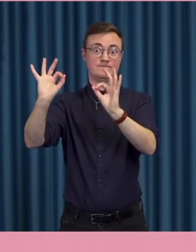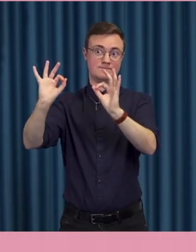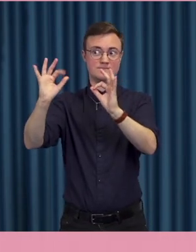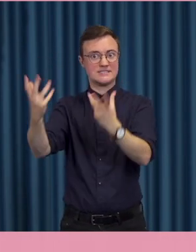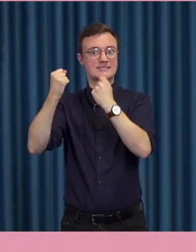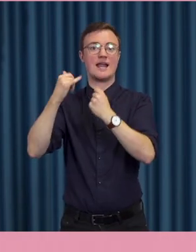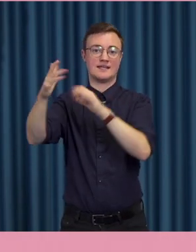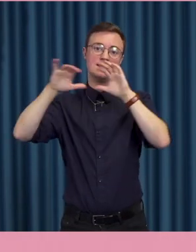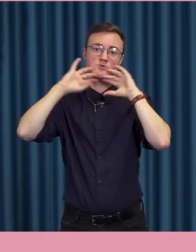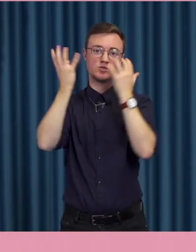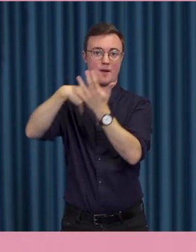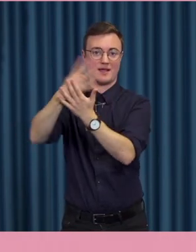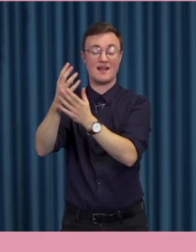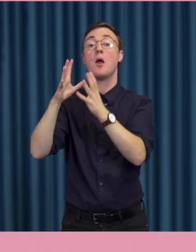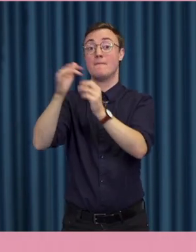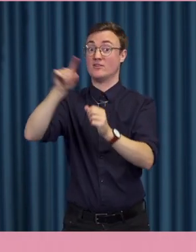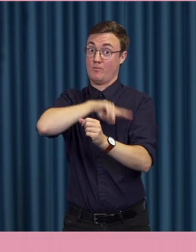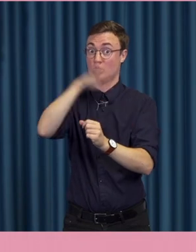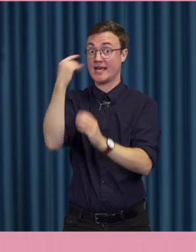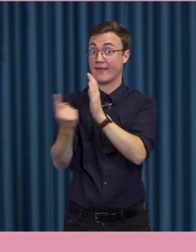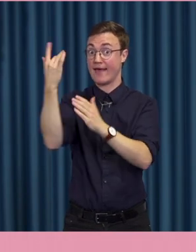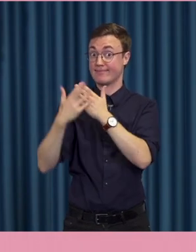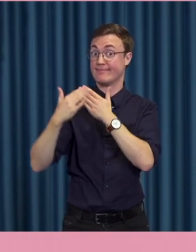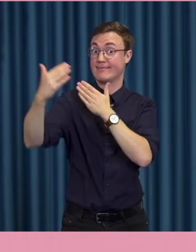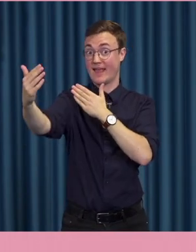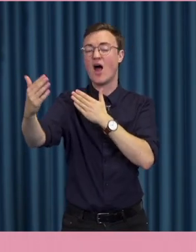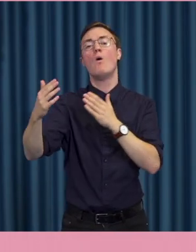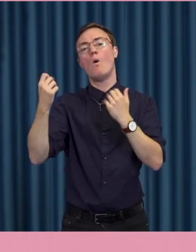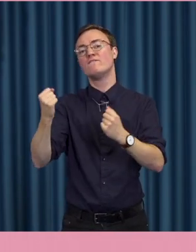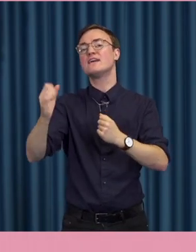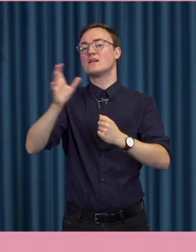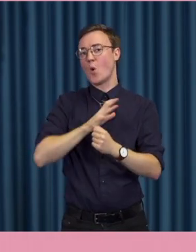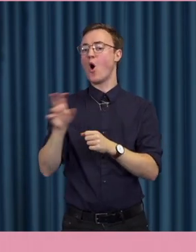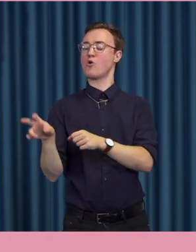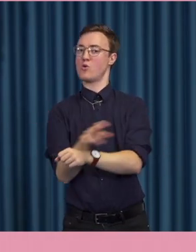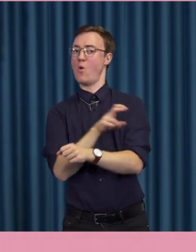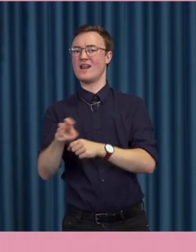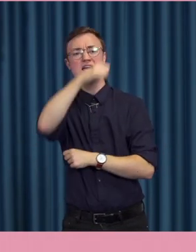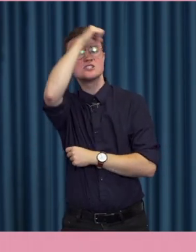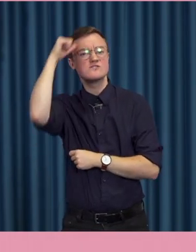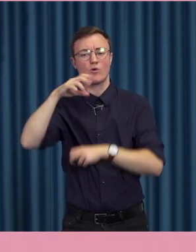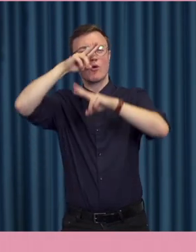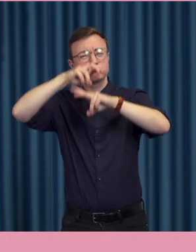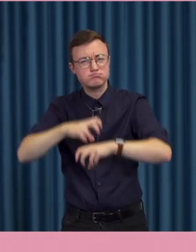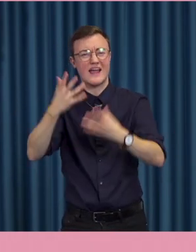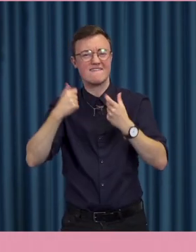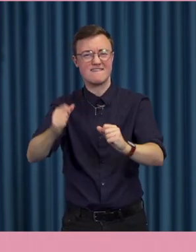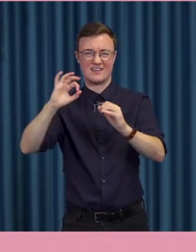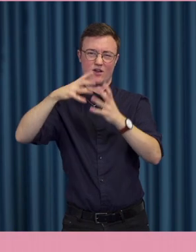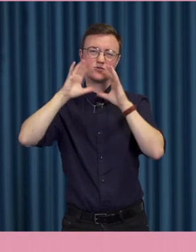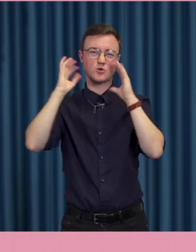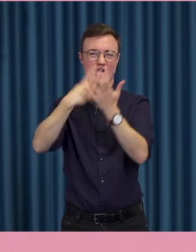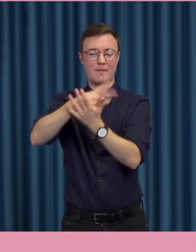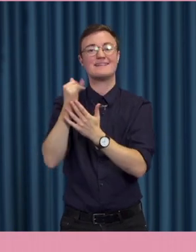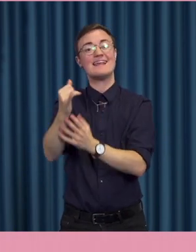Men mycket står på spel och det finns helt klart anledning till vaksamhet. Det är svårt att studera effekter av sociala medier i något sorts